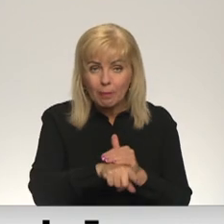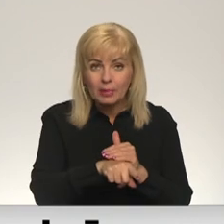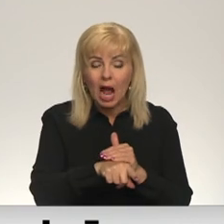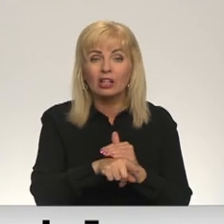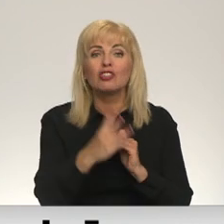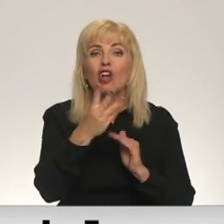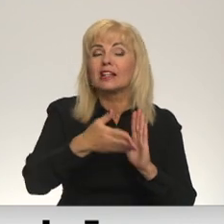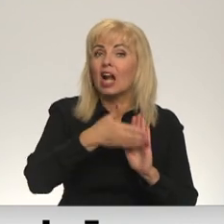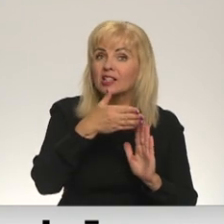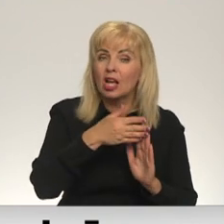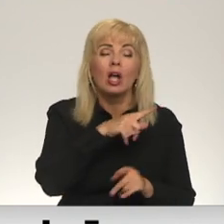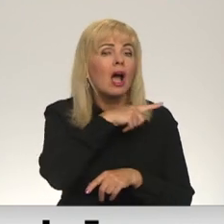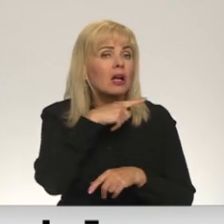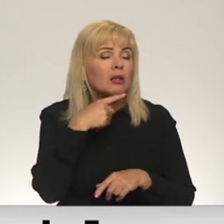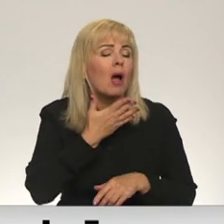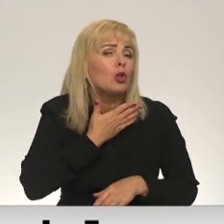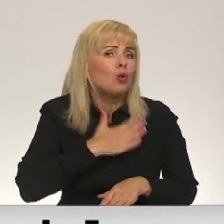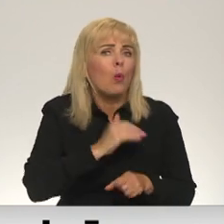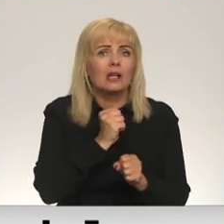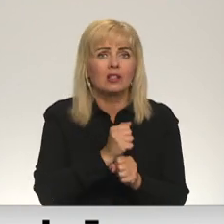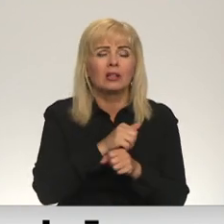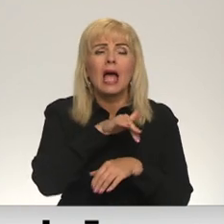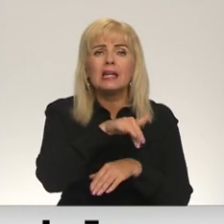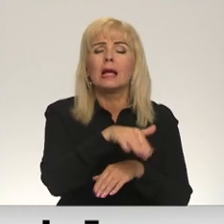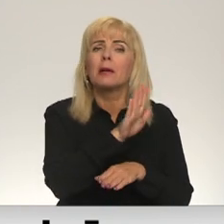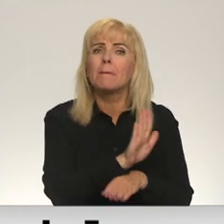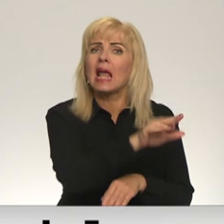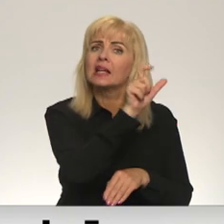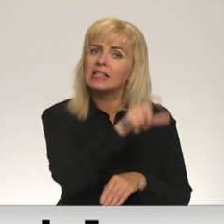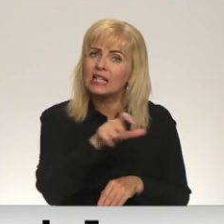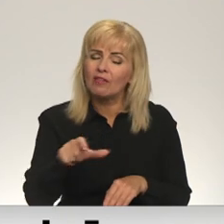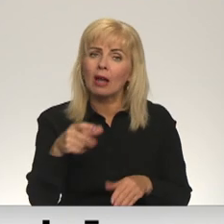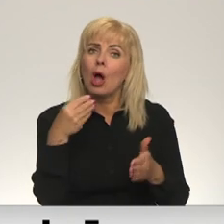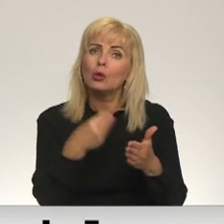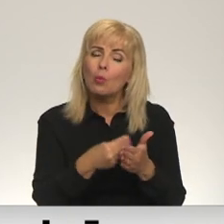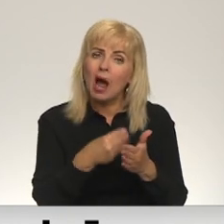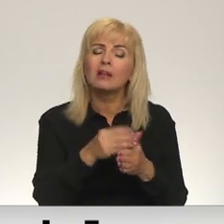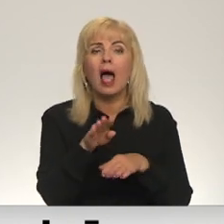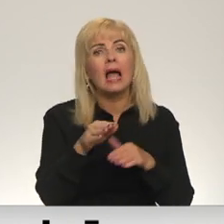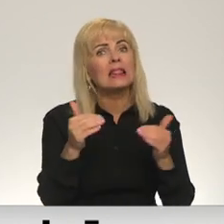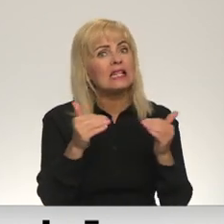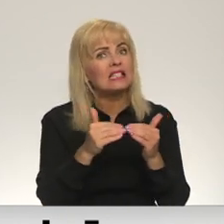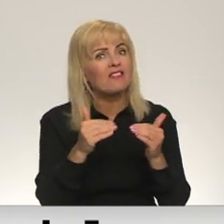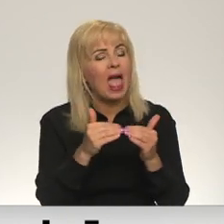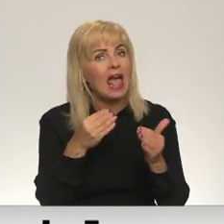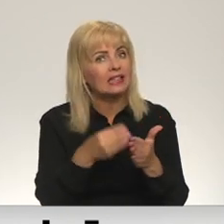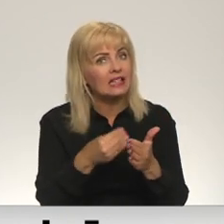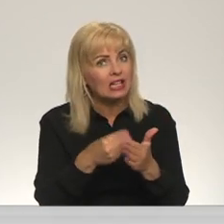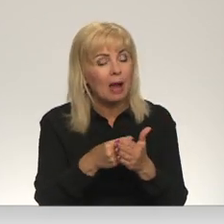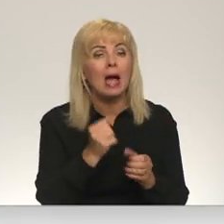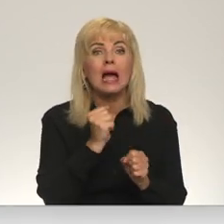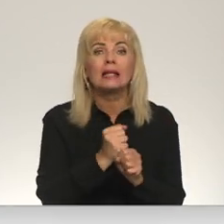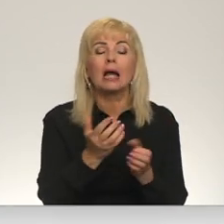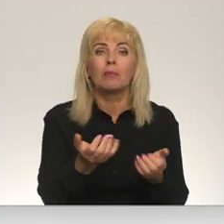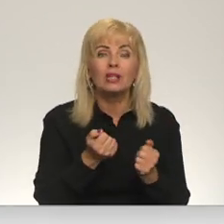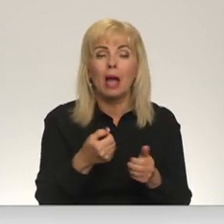Tāpēc ļoti gribējās strādāt, iziet cilvēkos un justies nodrīgai un līdzvērtīgai. Kā darba ņēmēja, reģistrēta jau